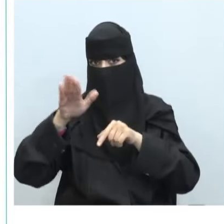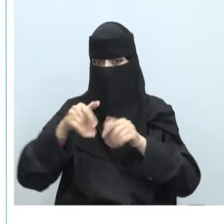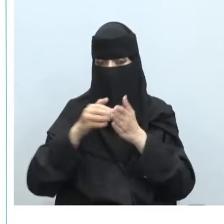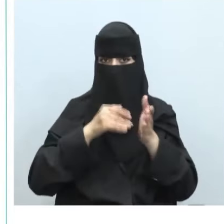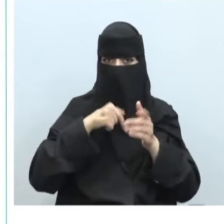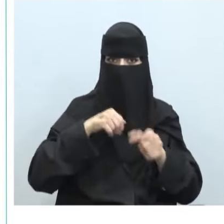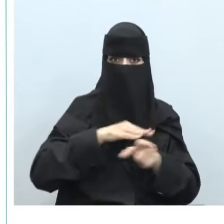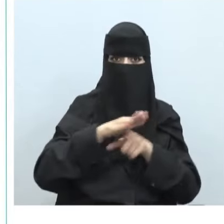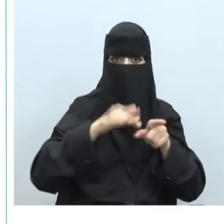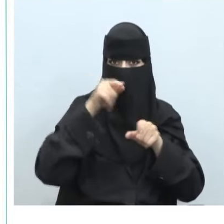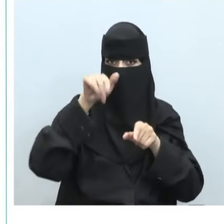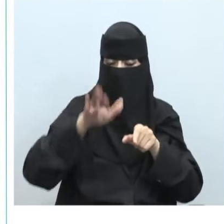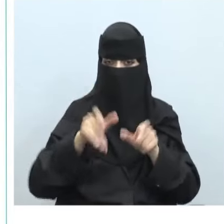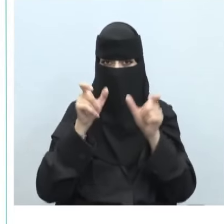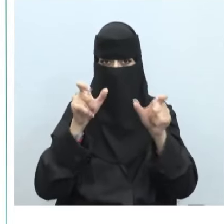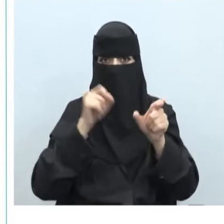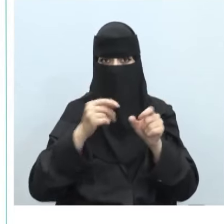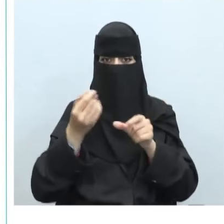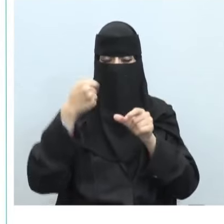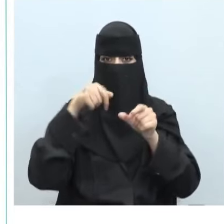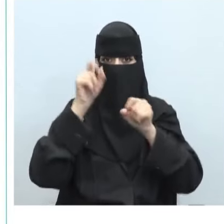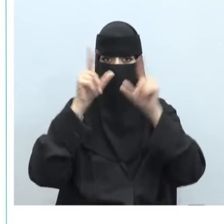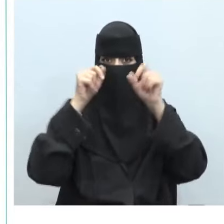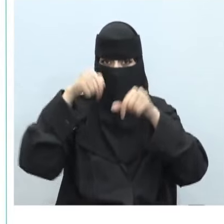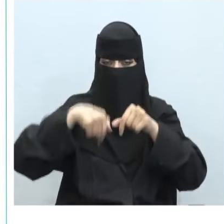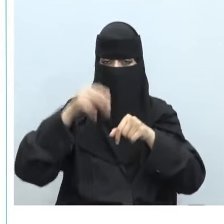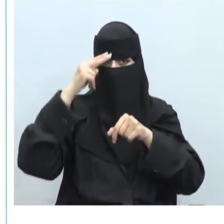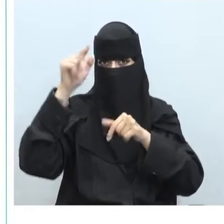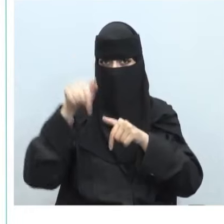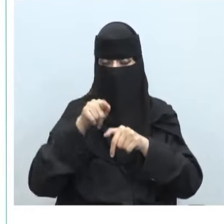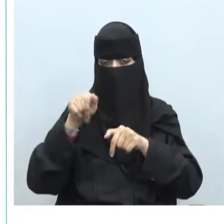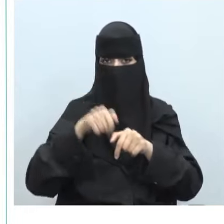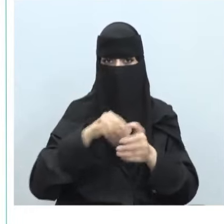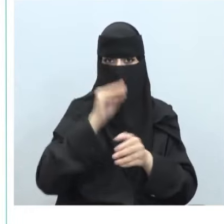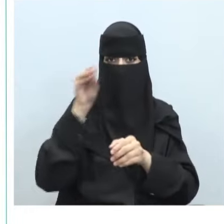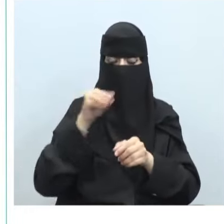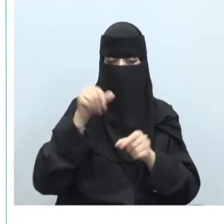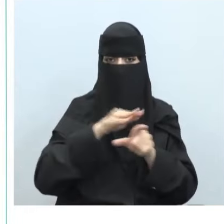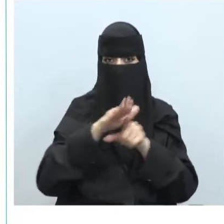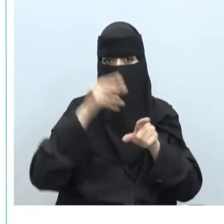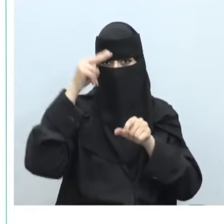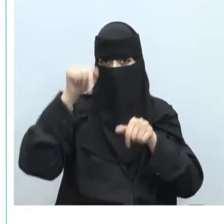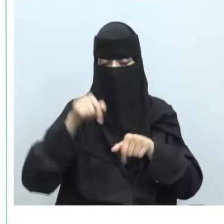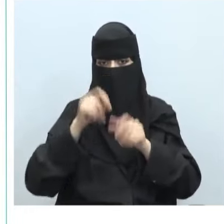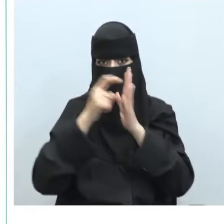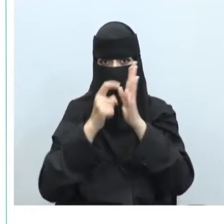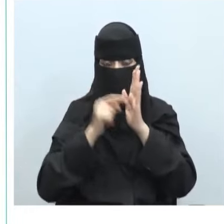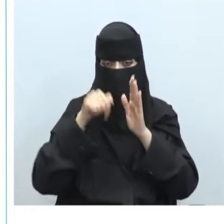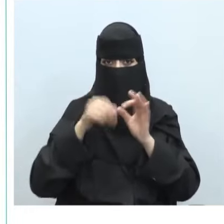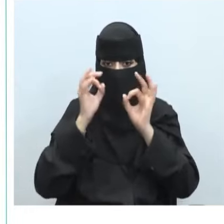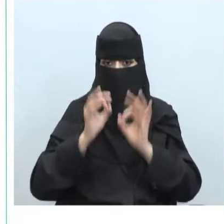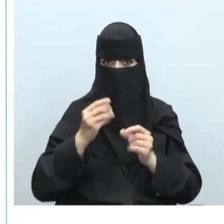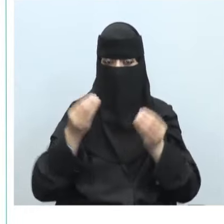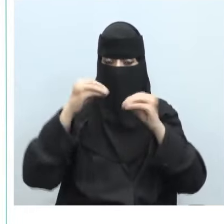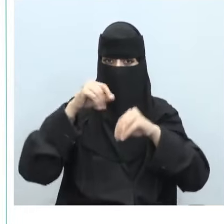الوطني للأمن السبراني داخل المملكة العربية السعودية وهو الهيئة الوطنية للأمن السبراني والضوابط التي تم